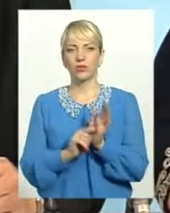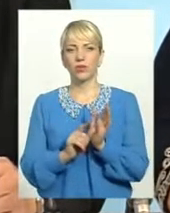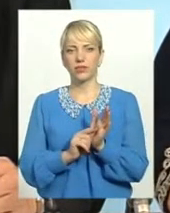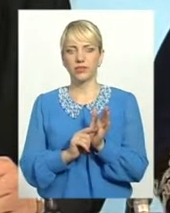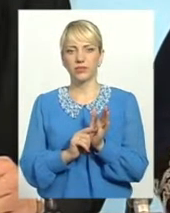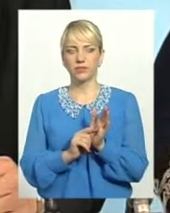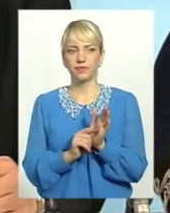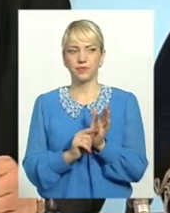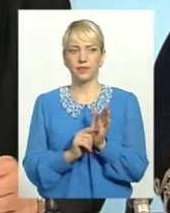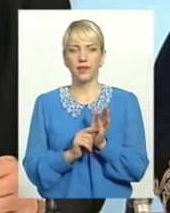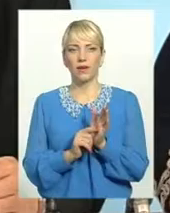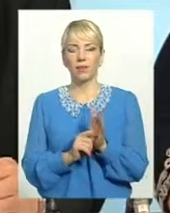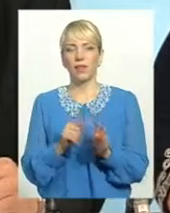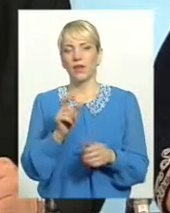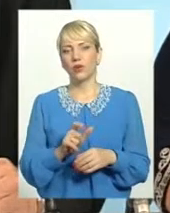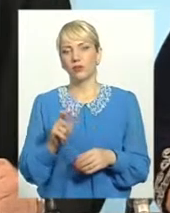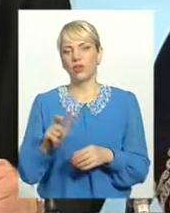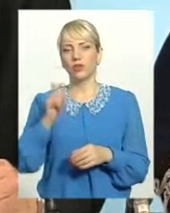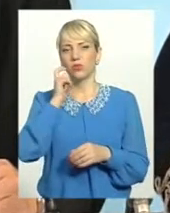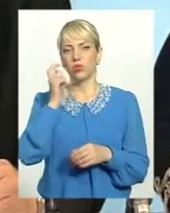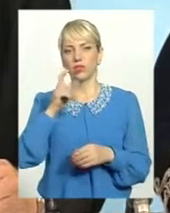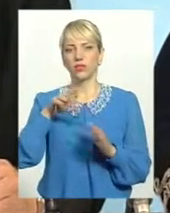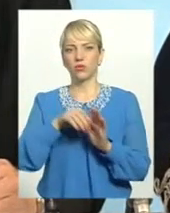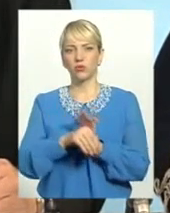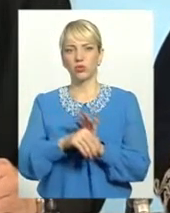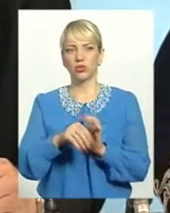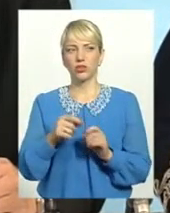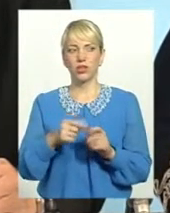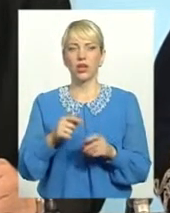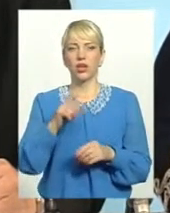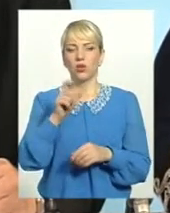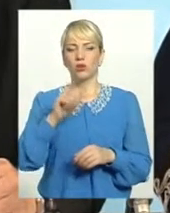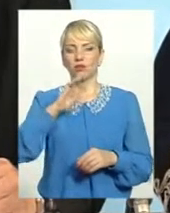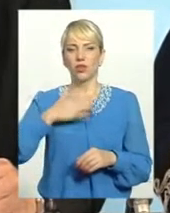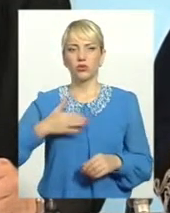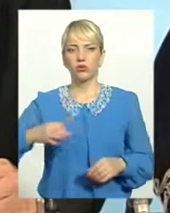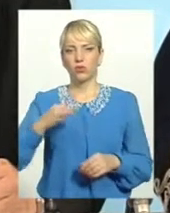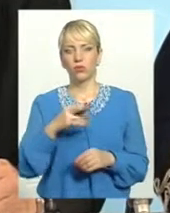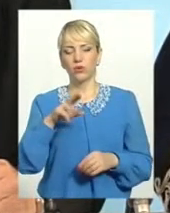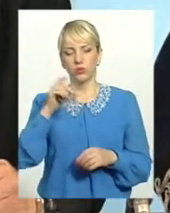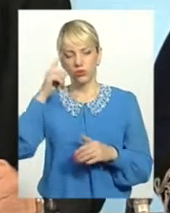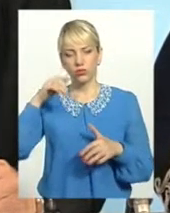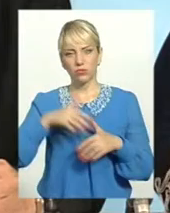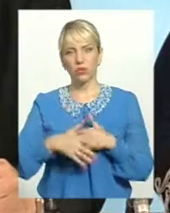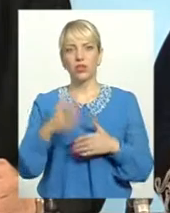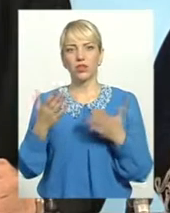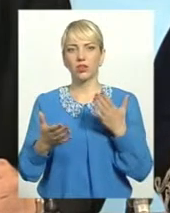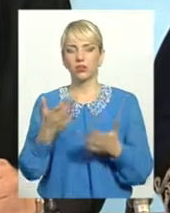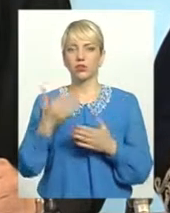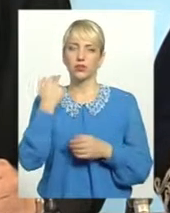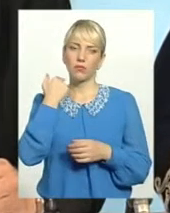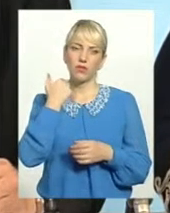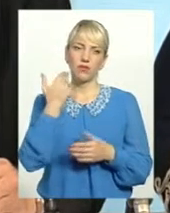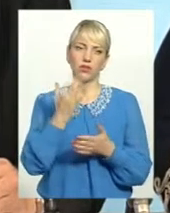громадян України, і в тому числі мешканців нашої області, то зрозуміло, що якщо заборговані